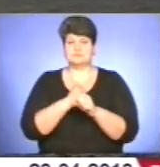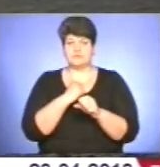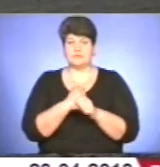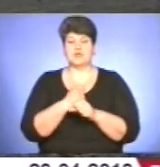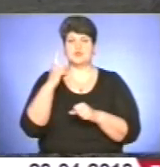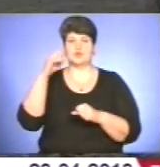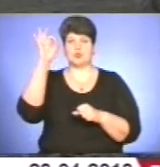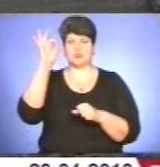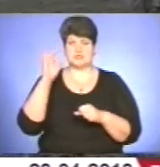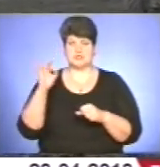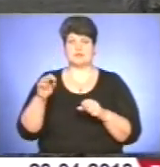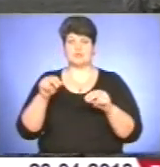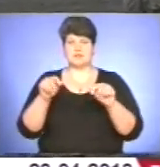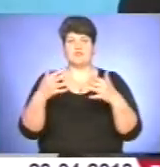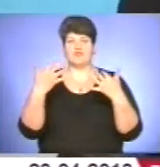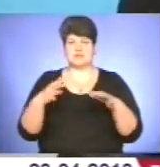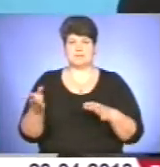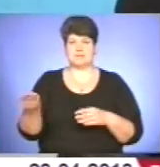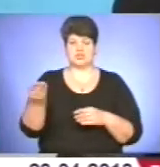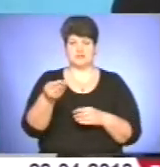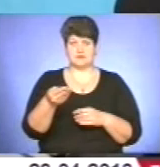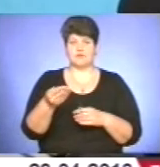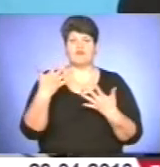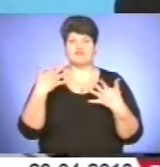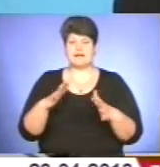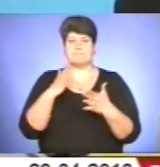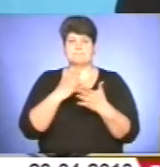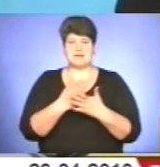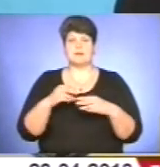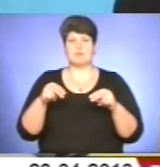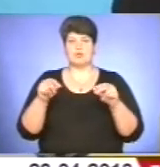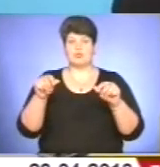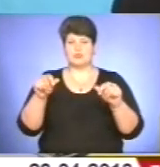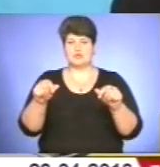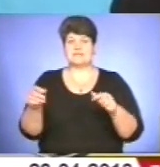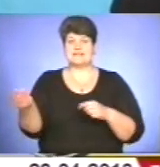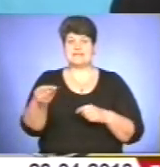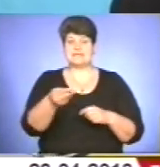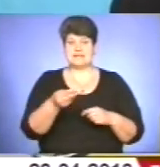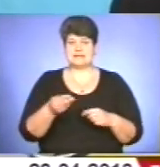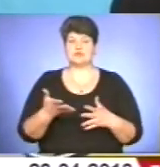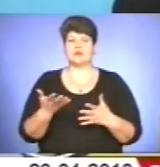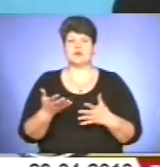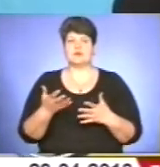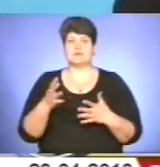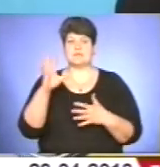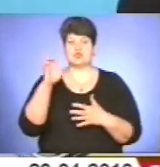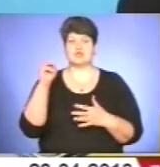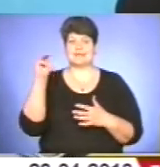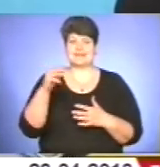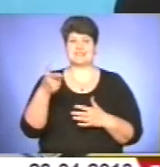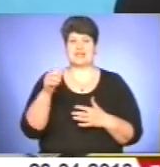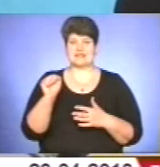% посівів підживлені. Ми вже маємо посіяно. Із 500 тисяч гектарів, які ми маємо посіяти, ми вже